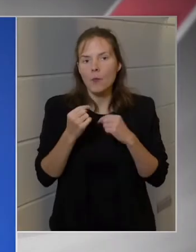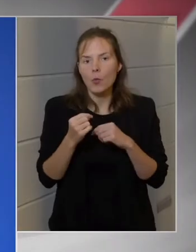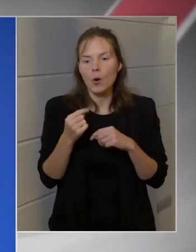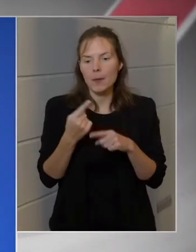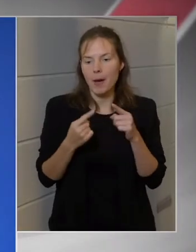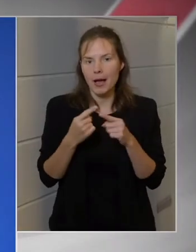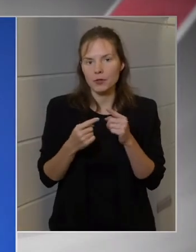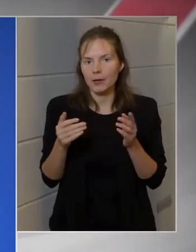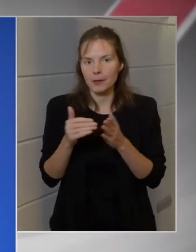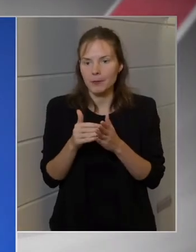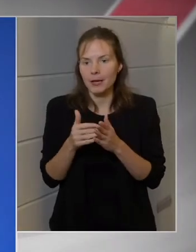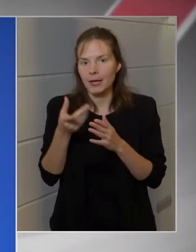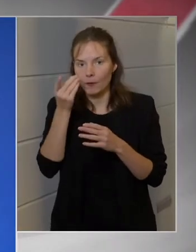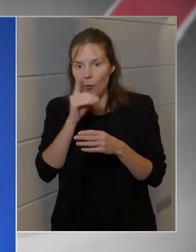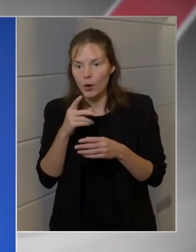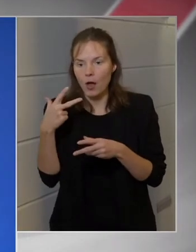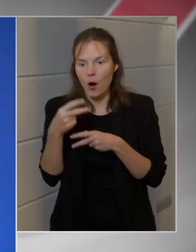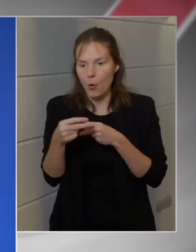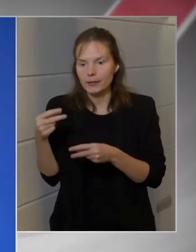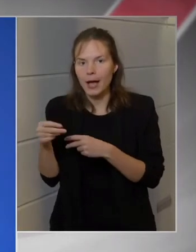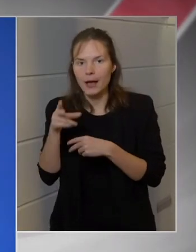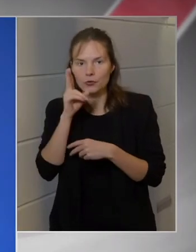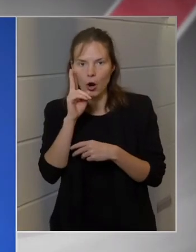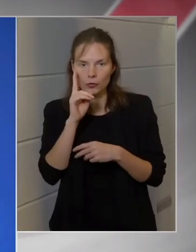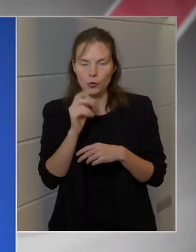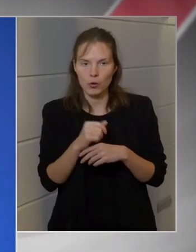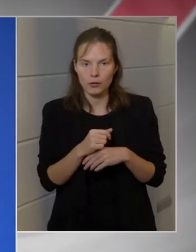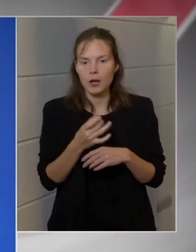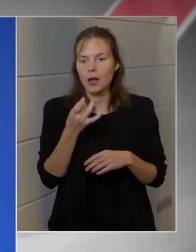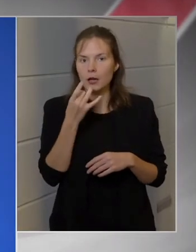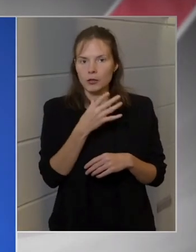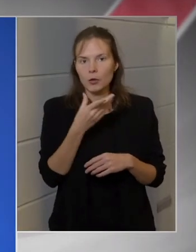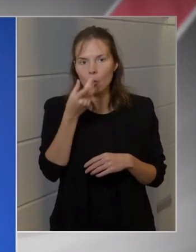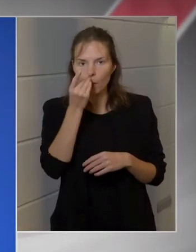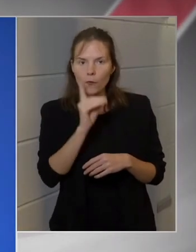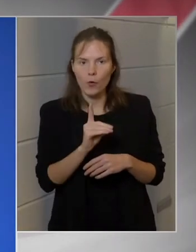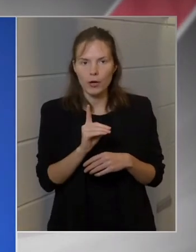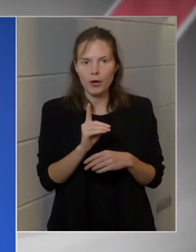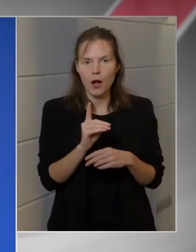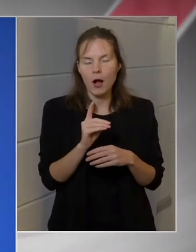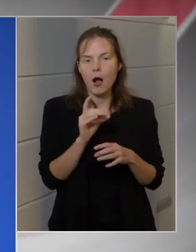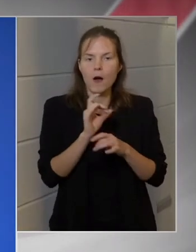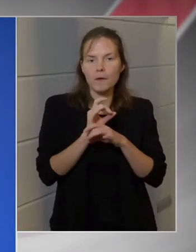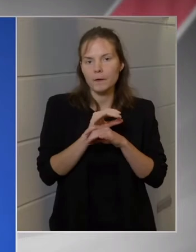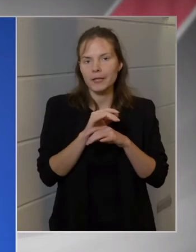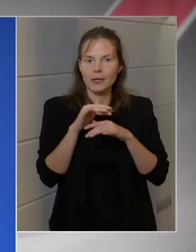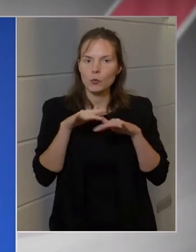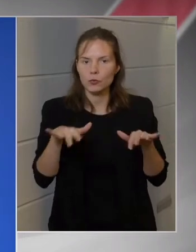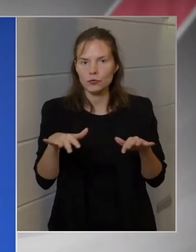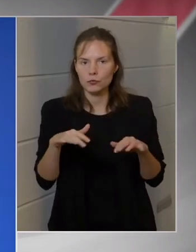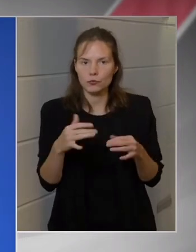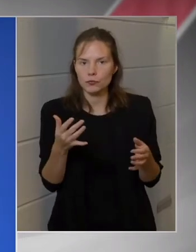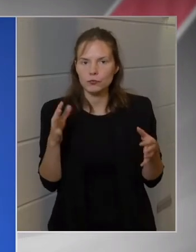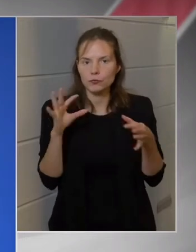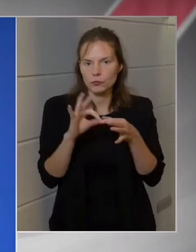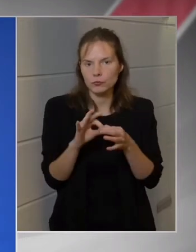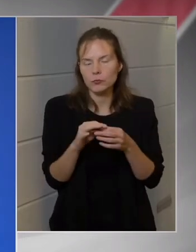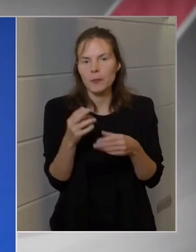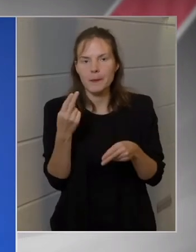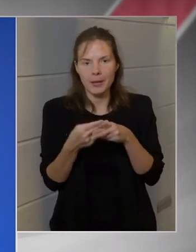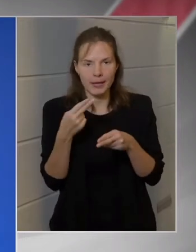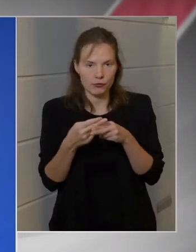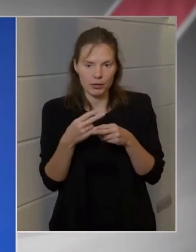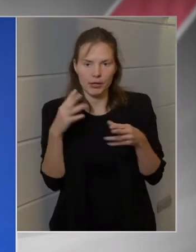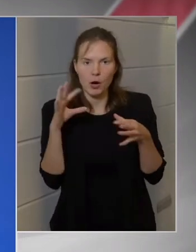volna magát, akkor ugyanannyival lennének jobbak a vírus, illetve a betegsége,